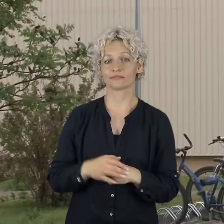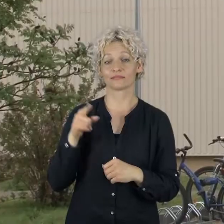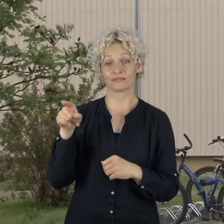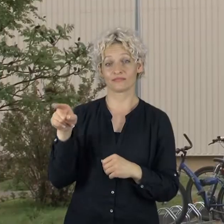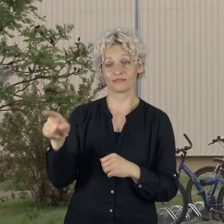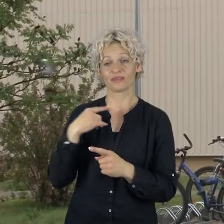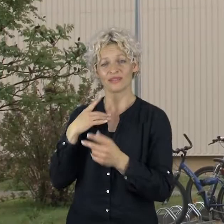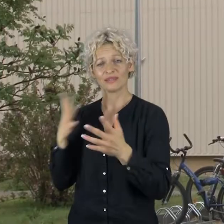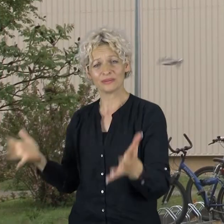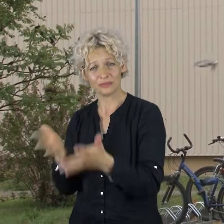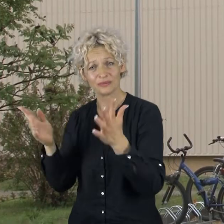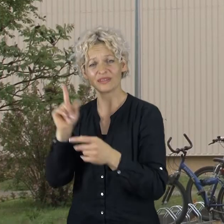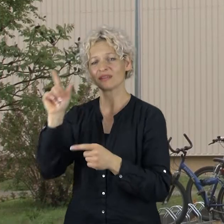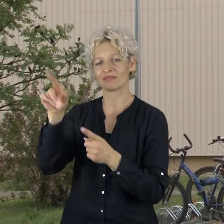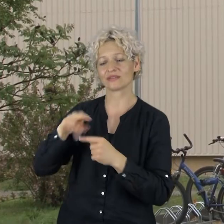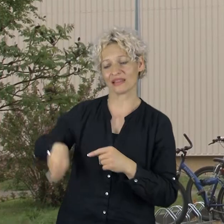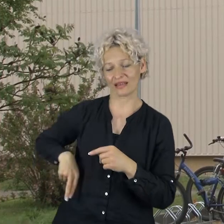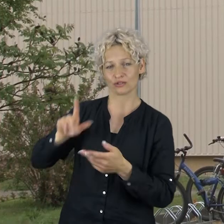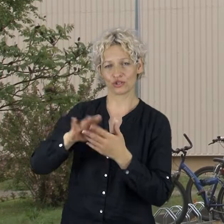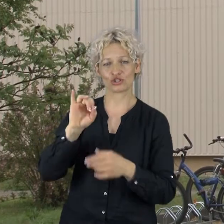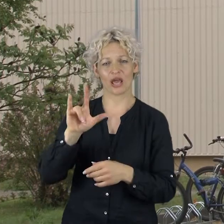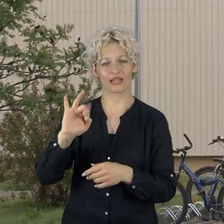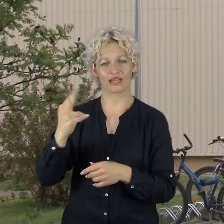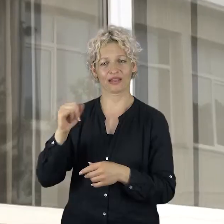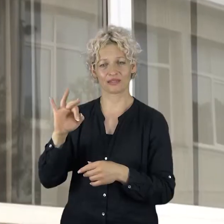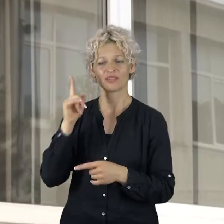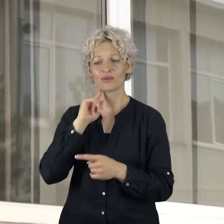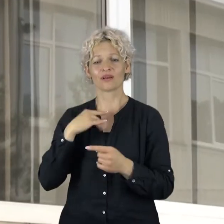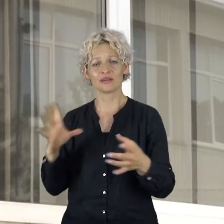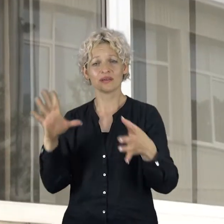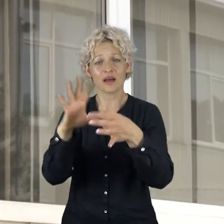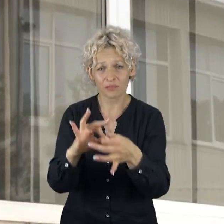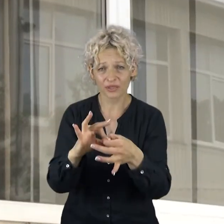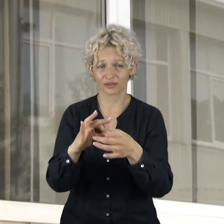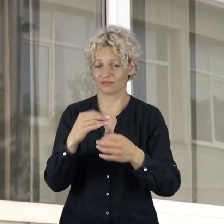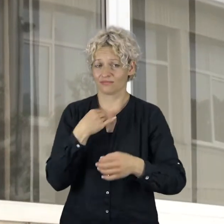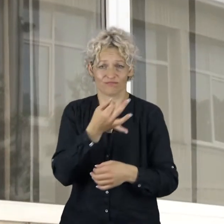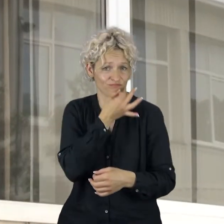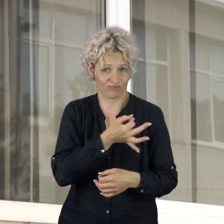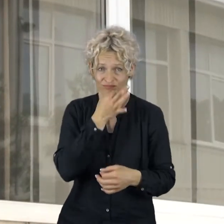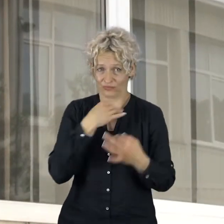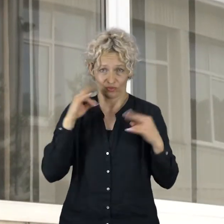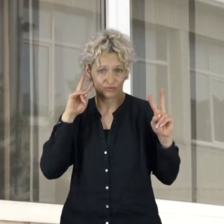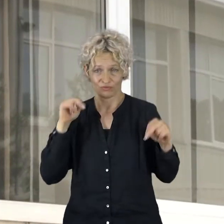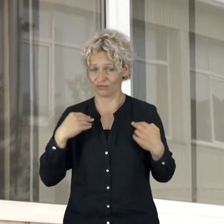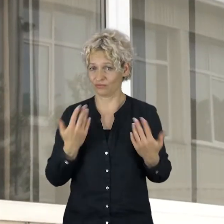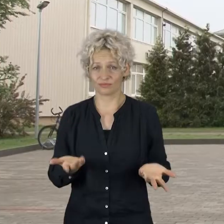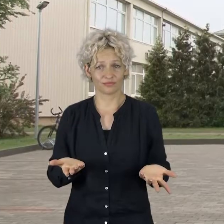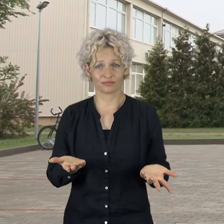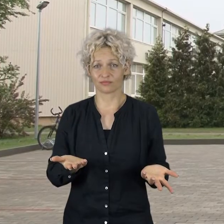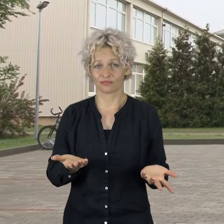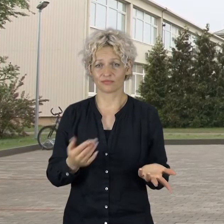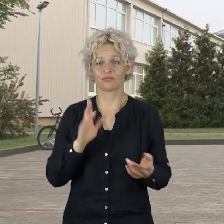sako, kad apie šių dviejų įstigų sujungimą ar prijungimą informuoti taip pat nebuvo. Naujienos taip pat pasklido tik